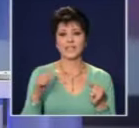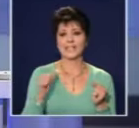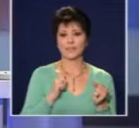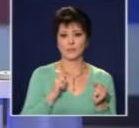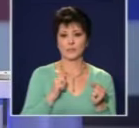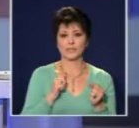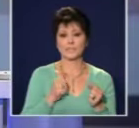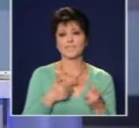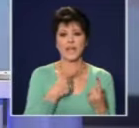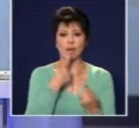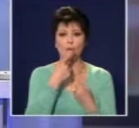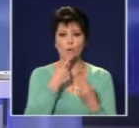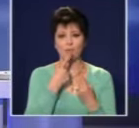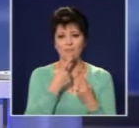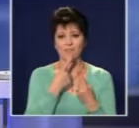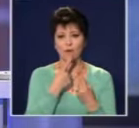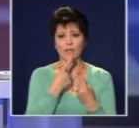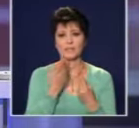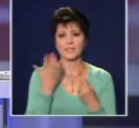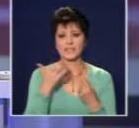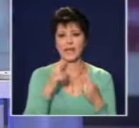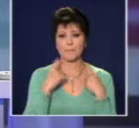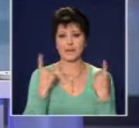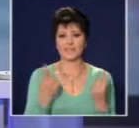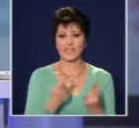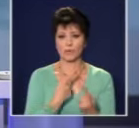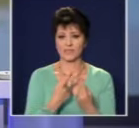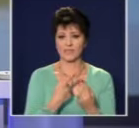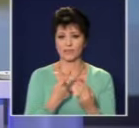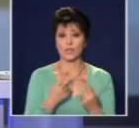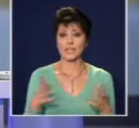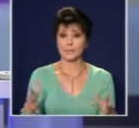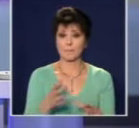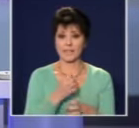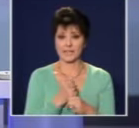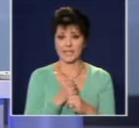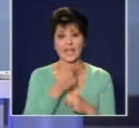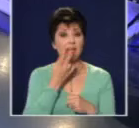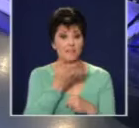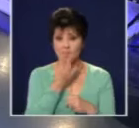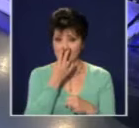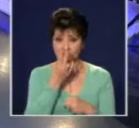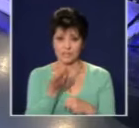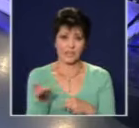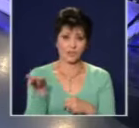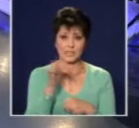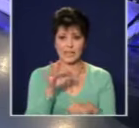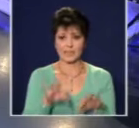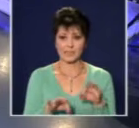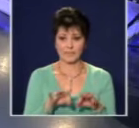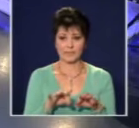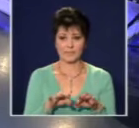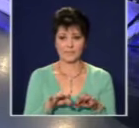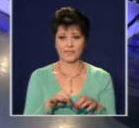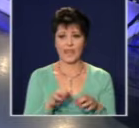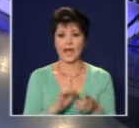Говорим дори напоследък и за правителство на националното съгласе и спасение След изборите, виждате ли го? Партия Нова